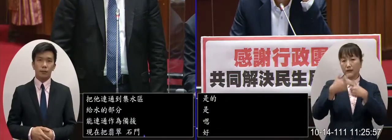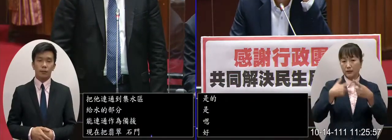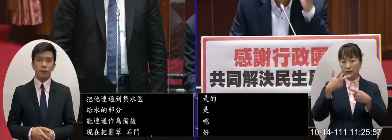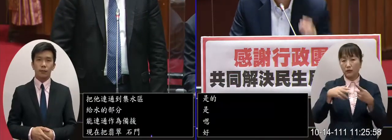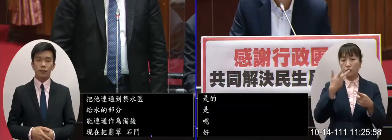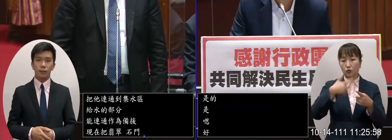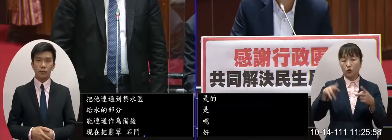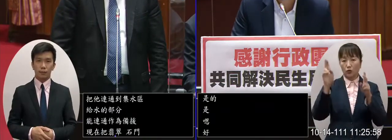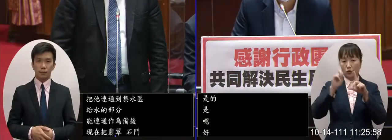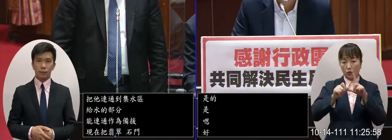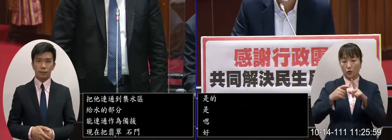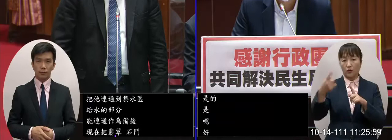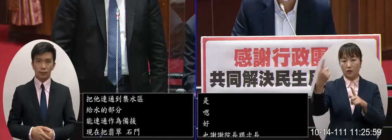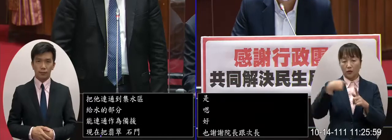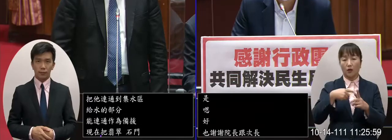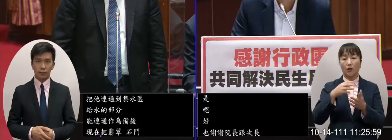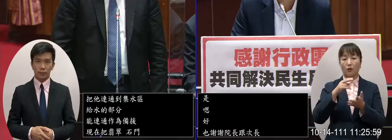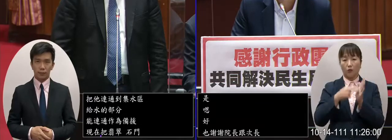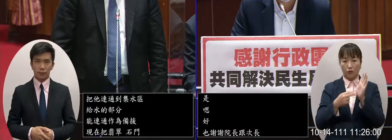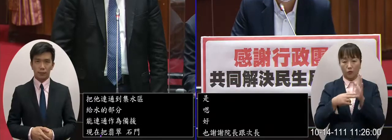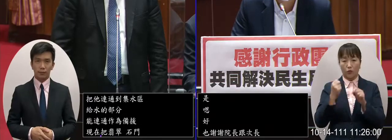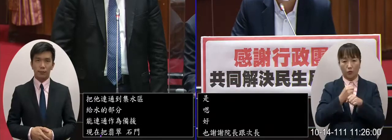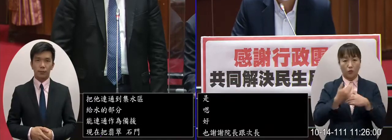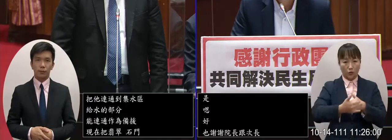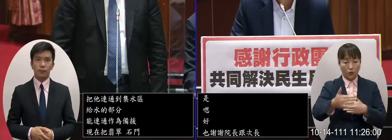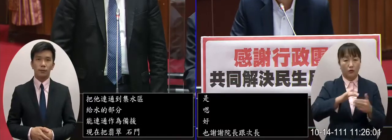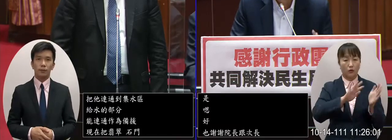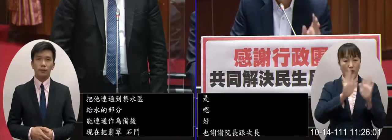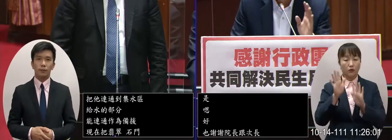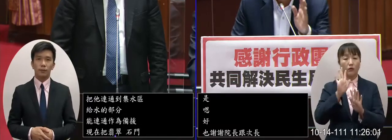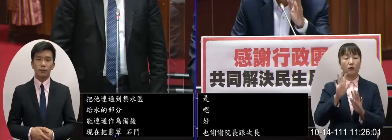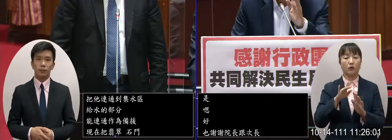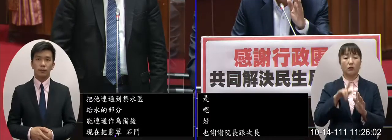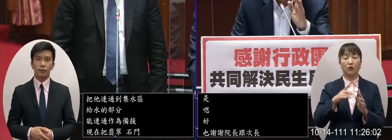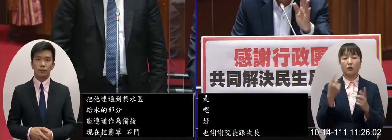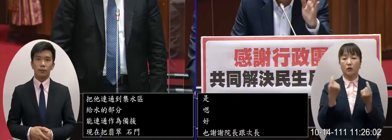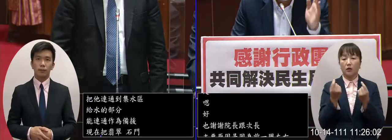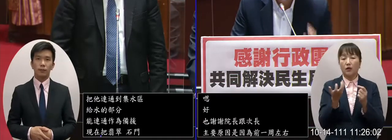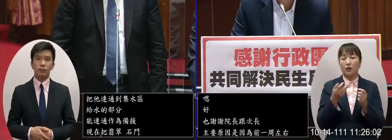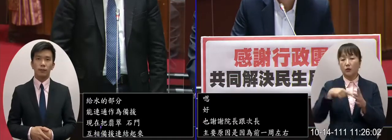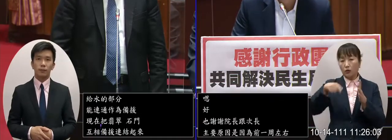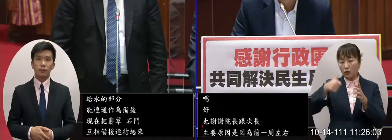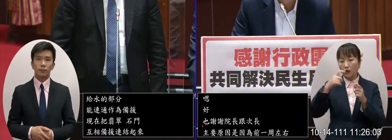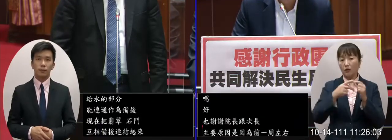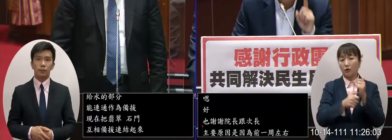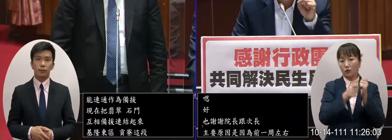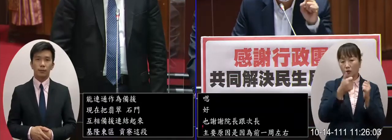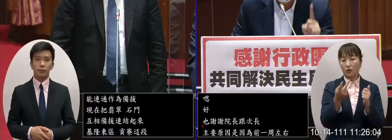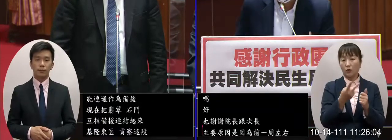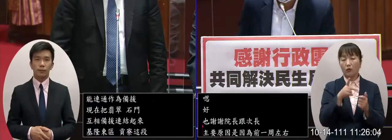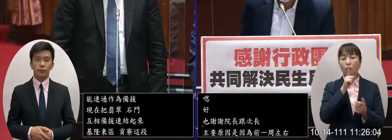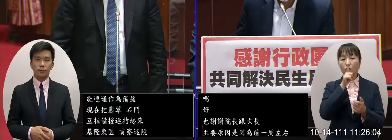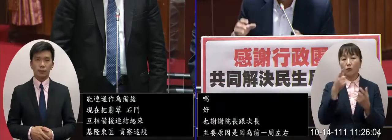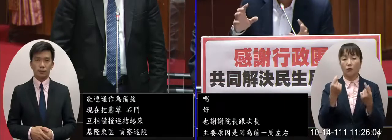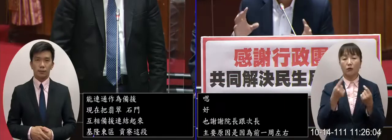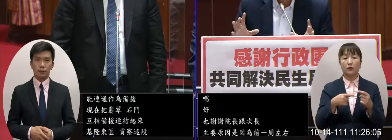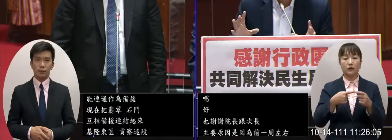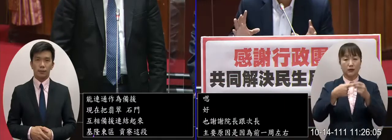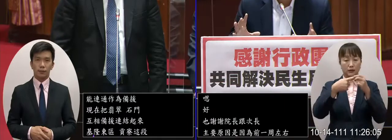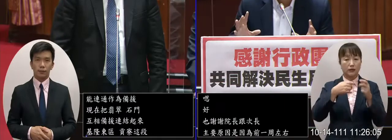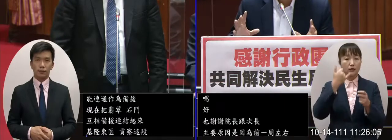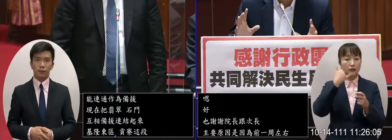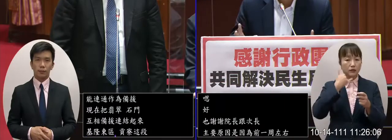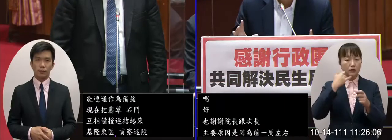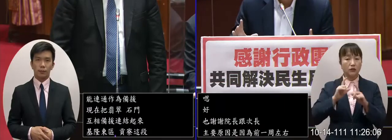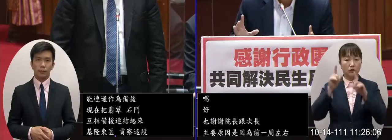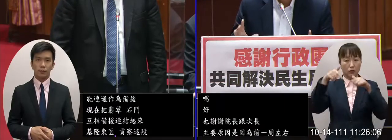左右水公司又來我辦公室來說明最新的進度情形那其中幾個就像剛才院長跟次長提到的第一個它把基